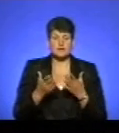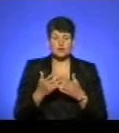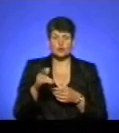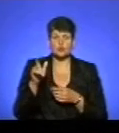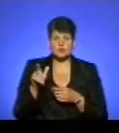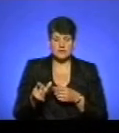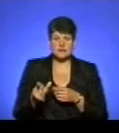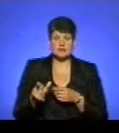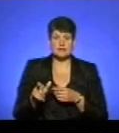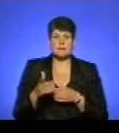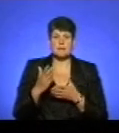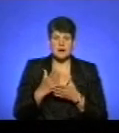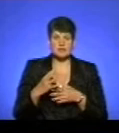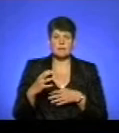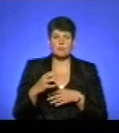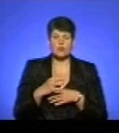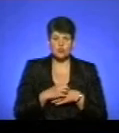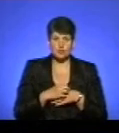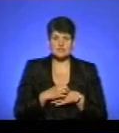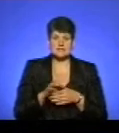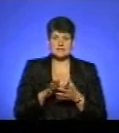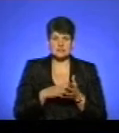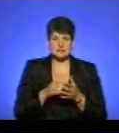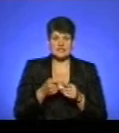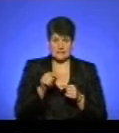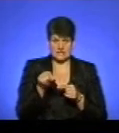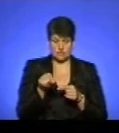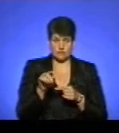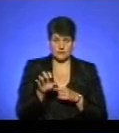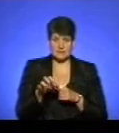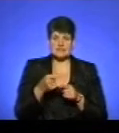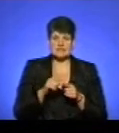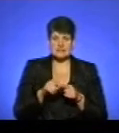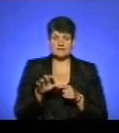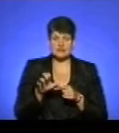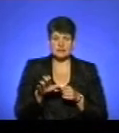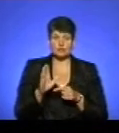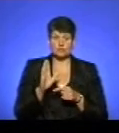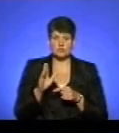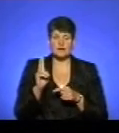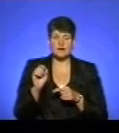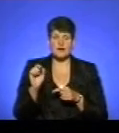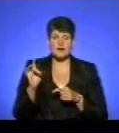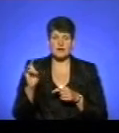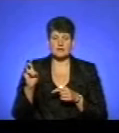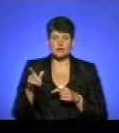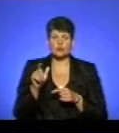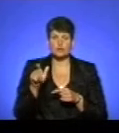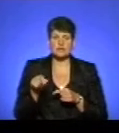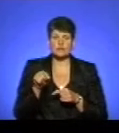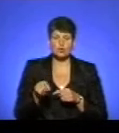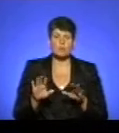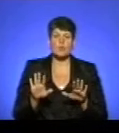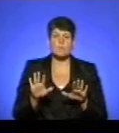знала покусів, подряпень, ослинень відомою твариною, відповідно, ця тварина піддається карантинуванню. Людина на той момент